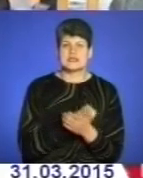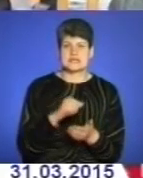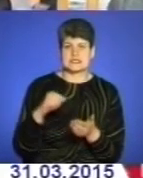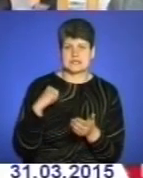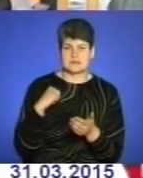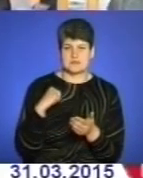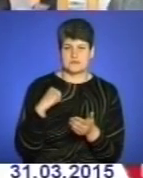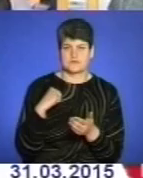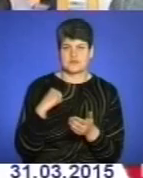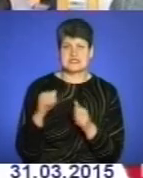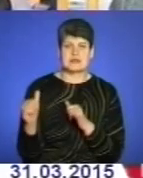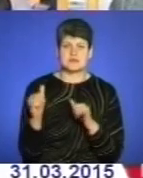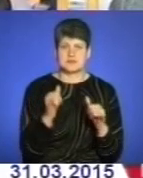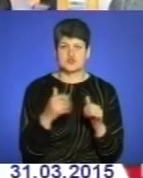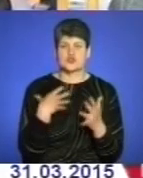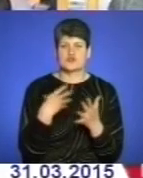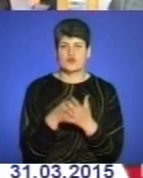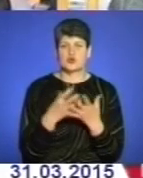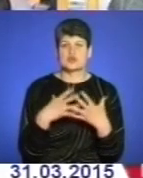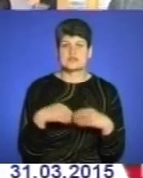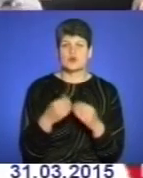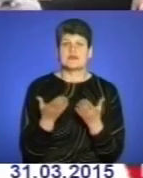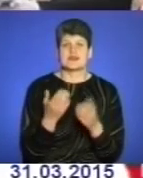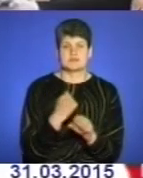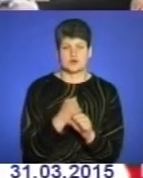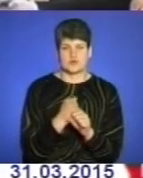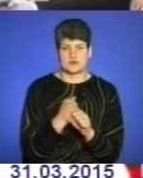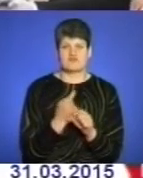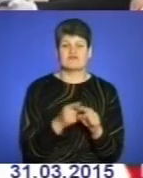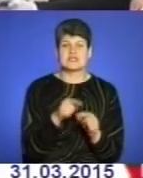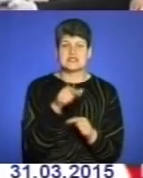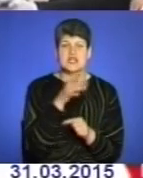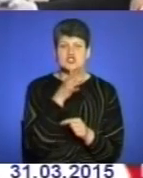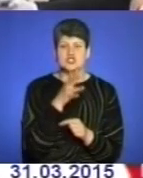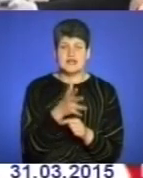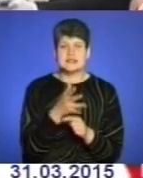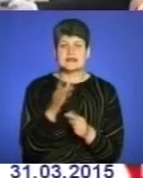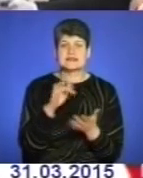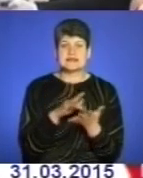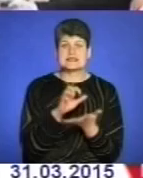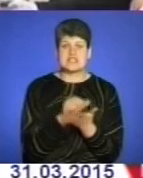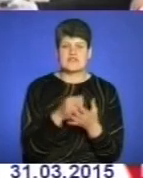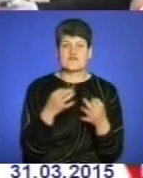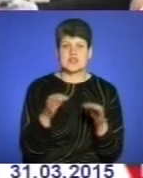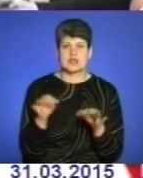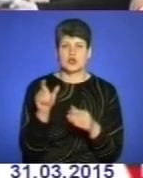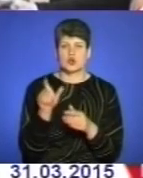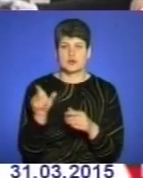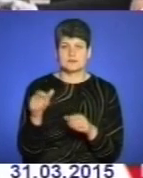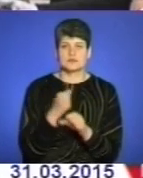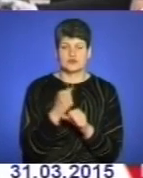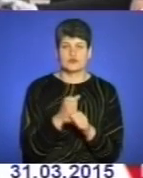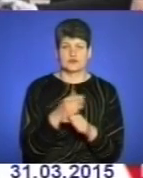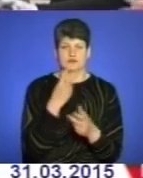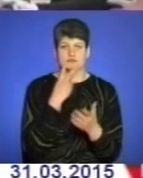забезпечити свою сім'ю і десь працювати. У цей час Центр зайнятості вільних людей діє в онлайн-режимі.